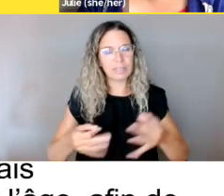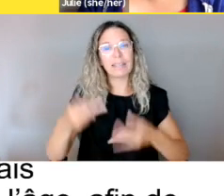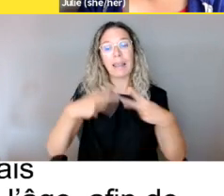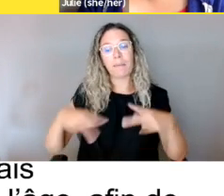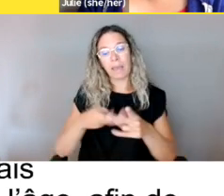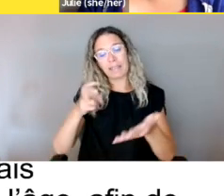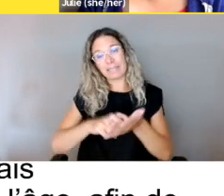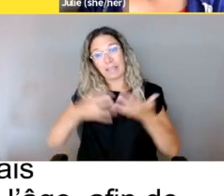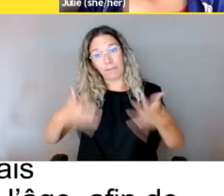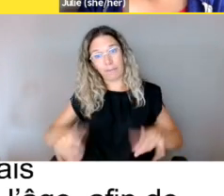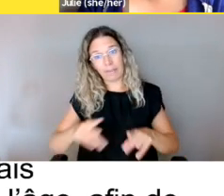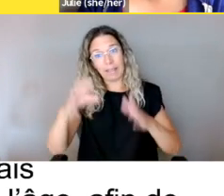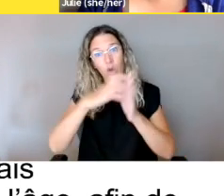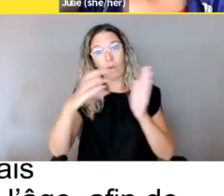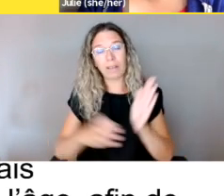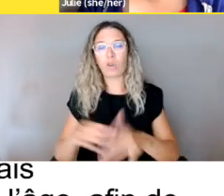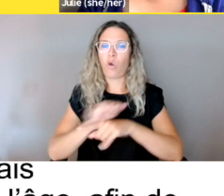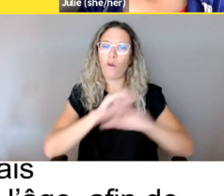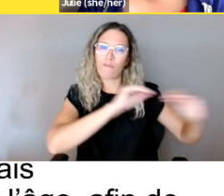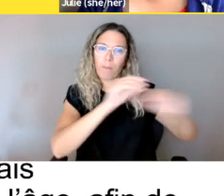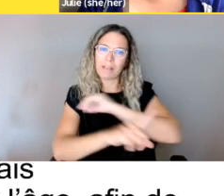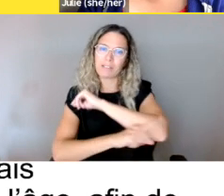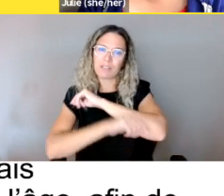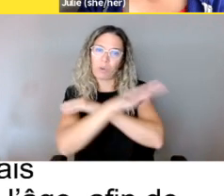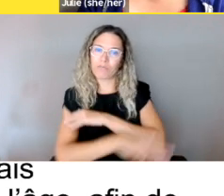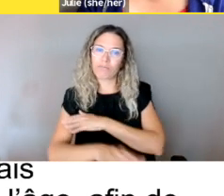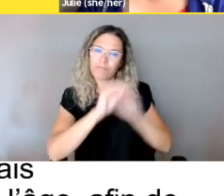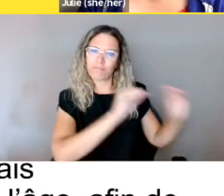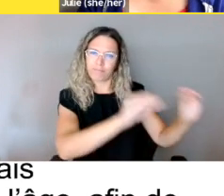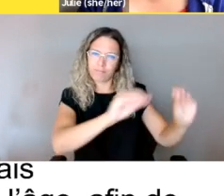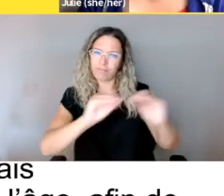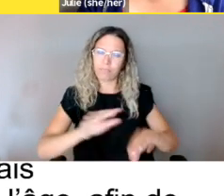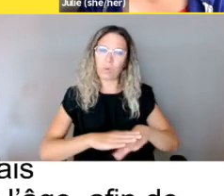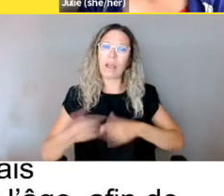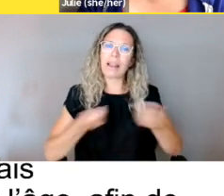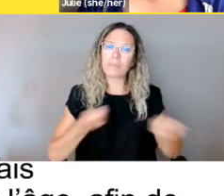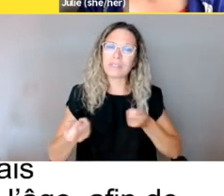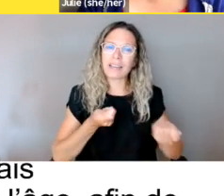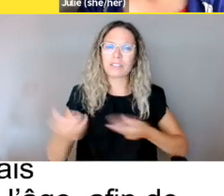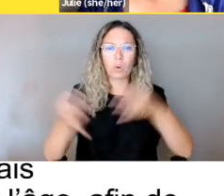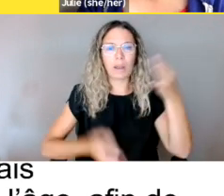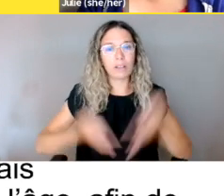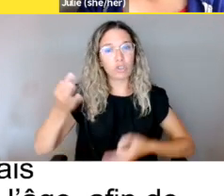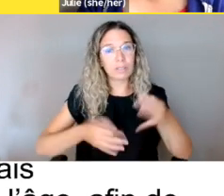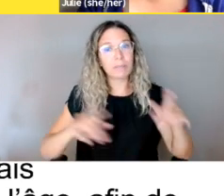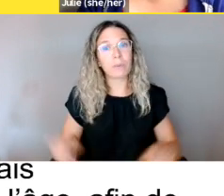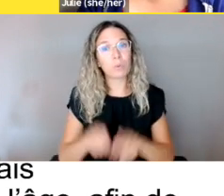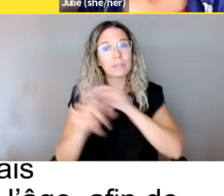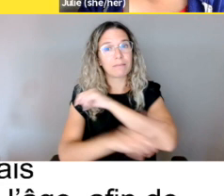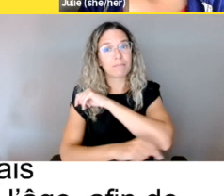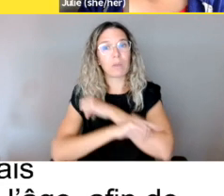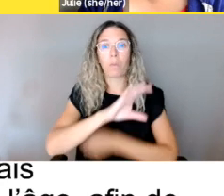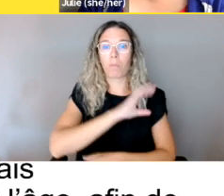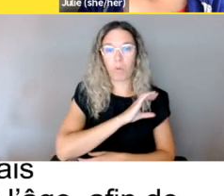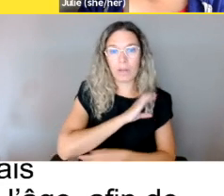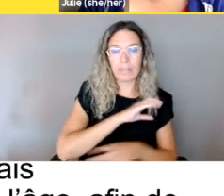favorisent une formation appropriée des personnels concurrents à l'administration de la justice, y compris les personnels de